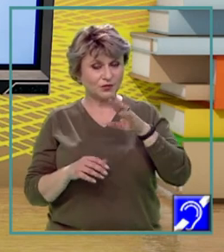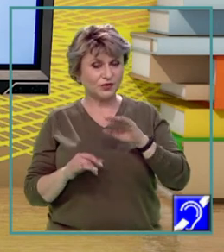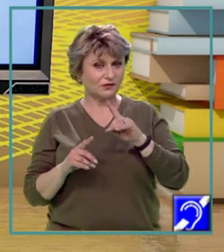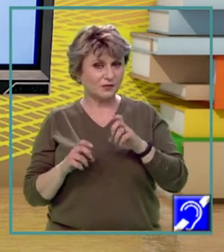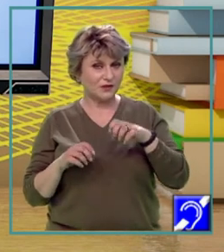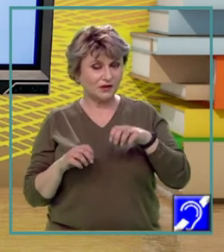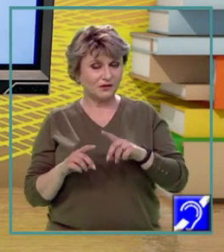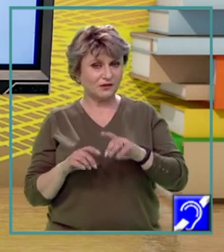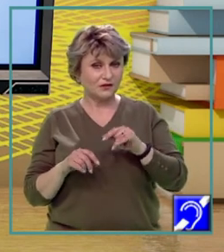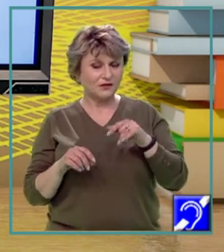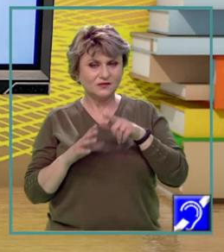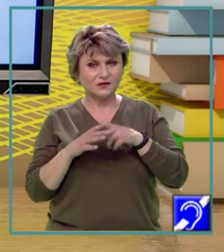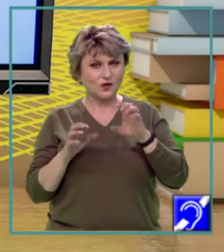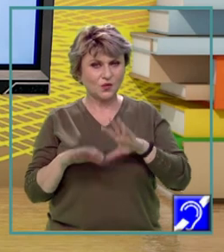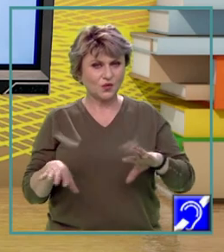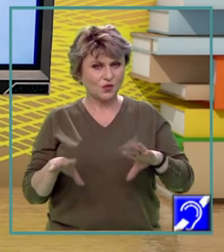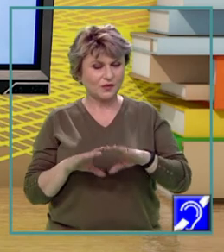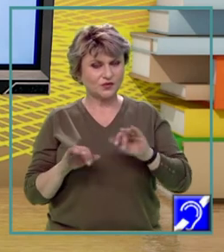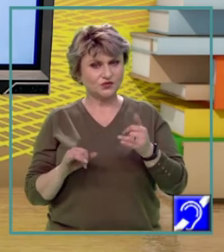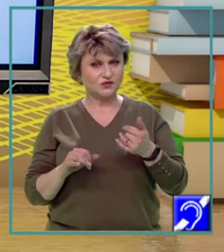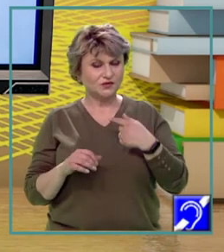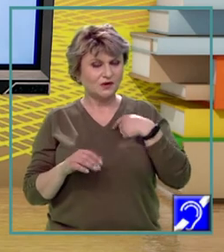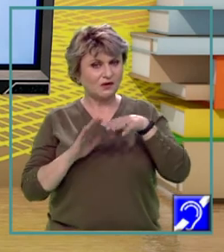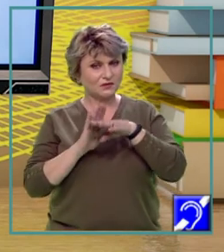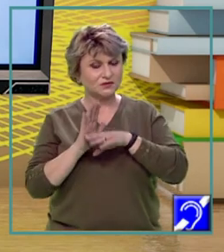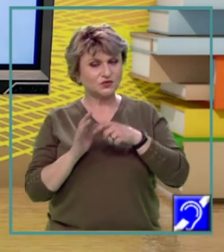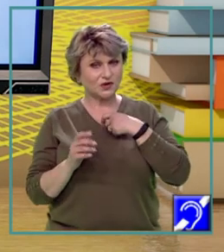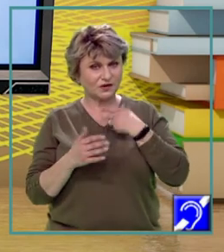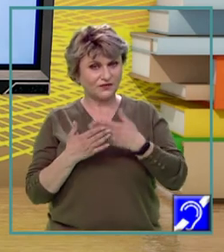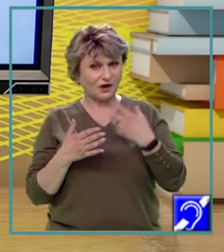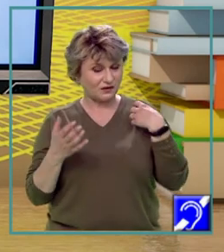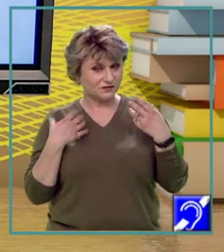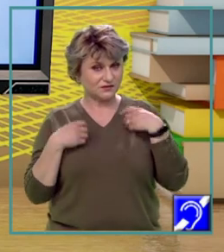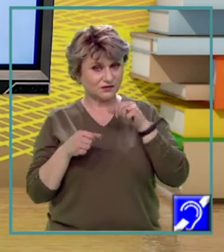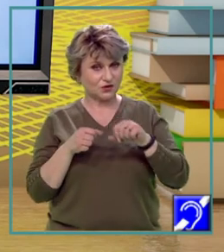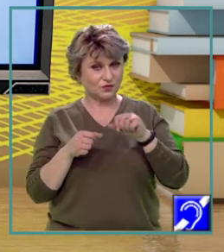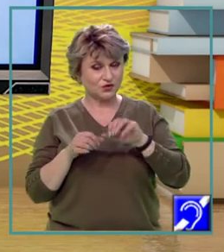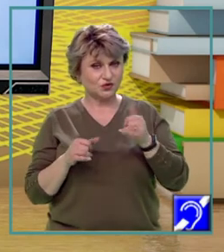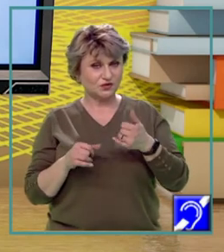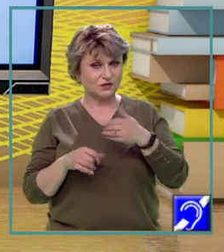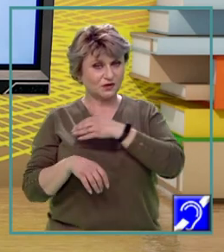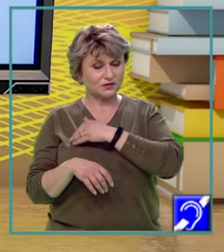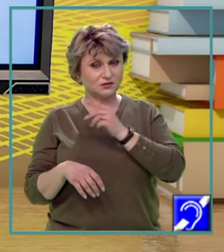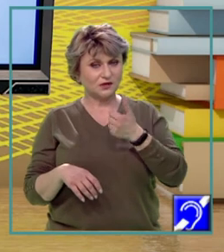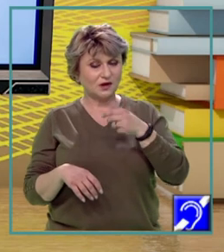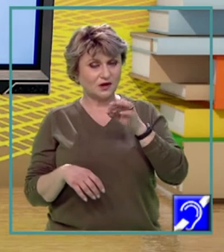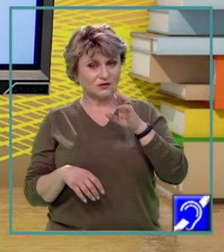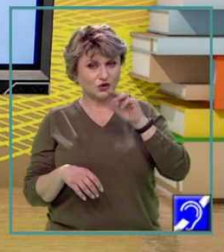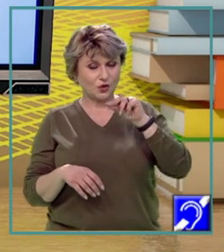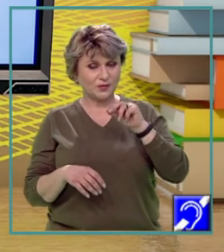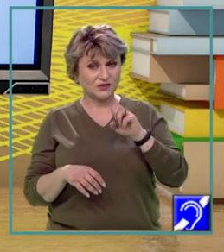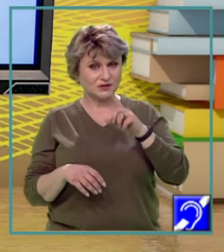de medii din Europa, cu accent pe caracteristici geografice, activități economice și gradul de antropizare.